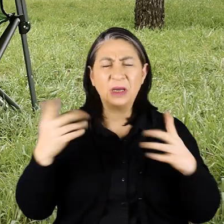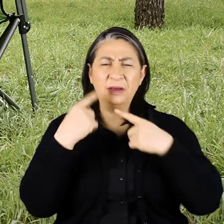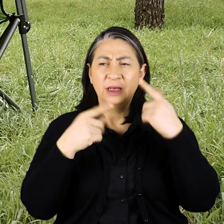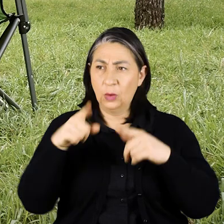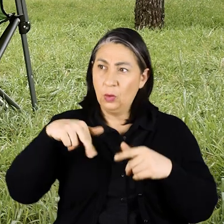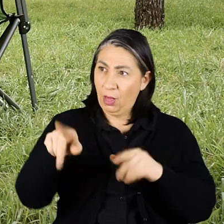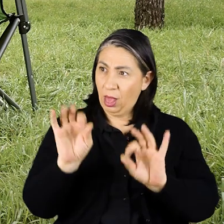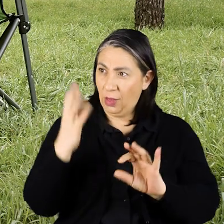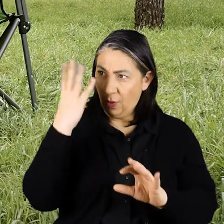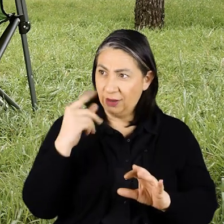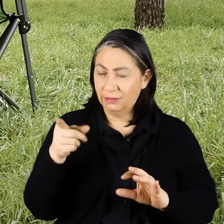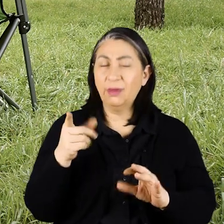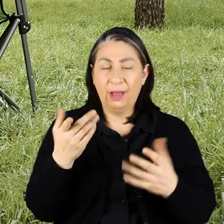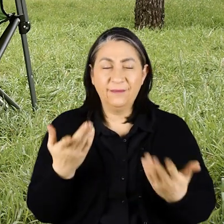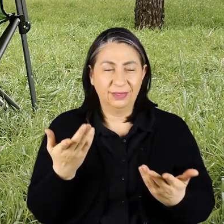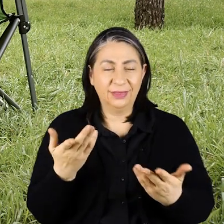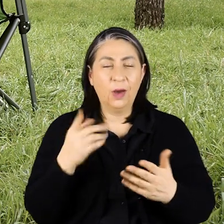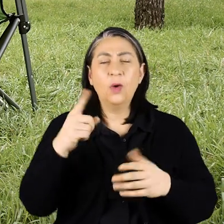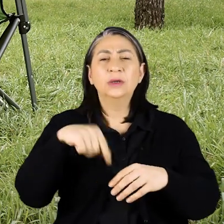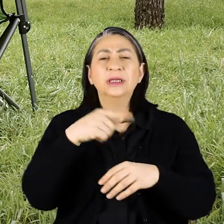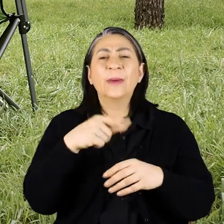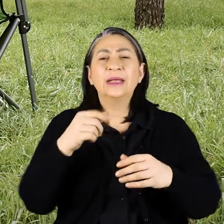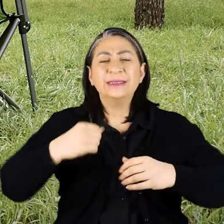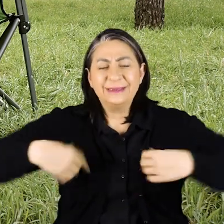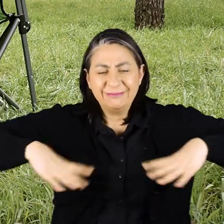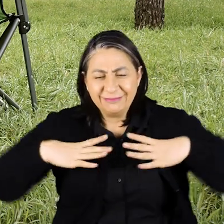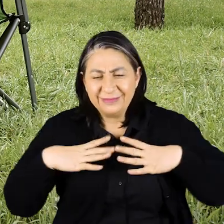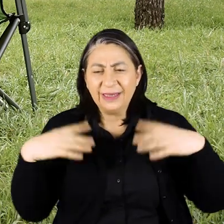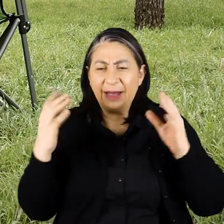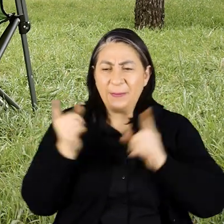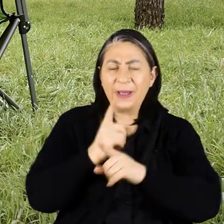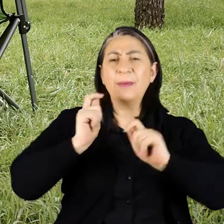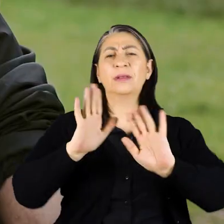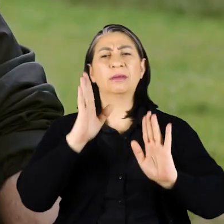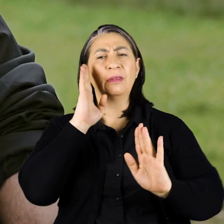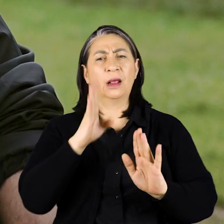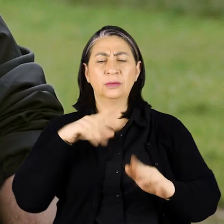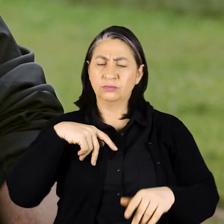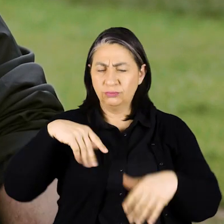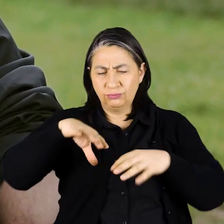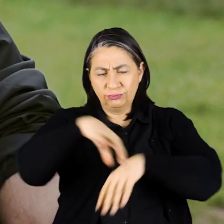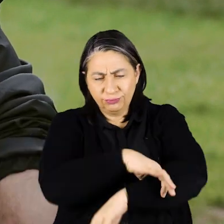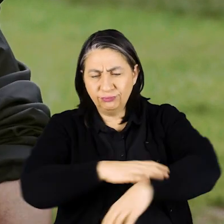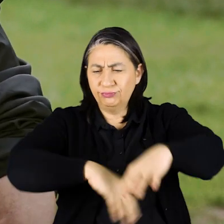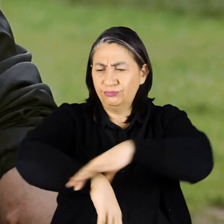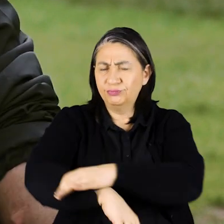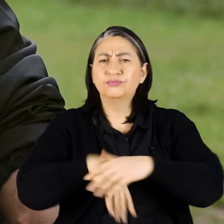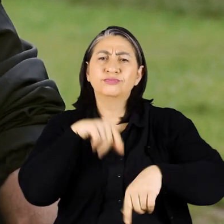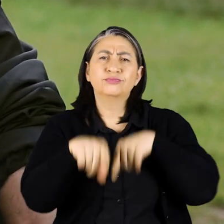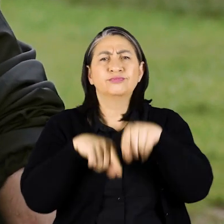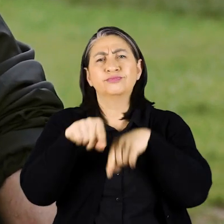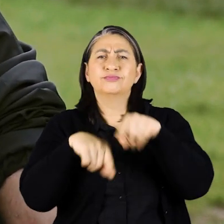bunlarla öğrendin yani Tabi evet aslında O zaman da hiç böyle işte destek deneyi kullanmadan vesaire direkt böyle işte bir malzemeymiş gibi